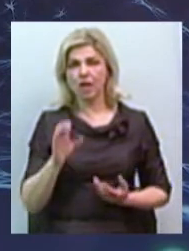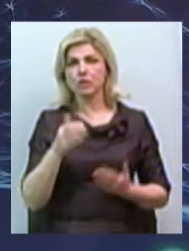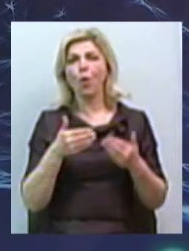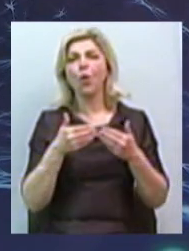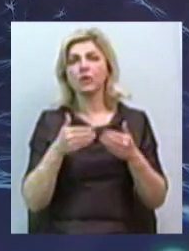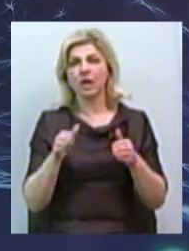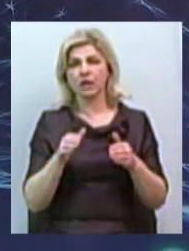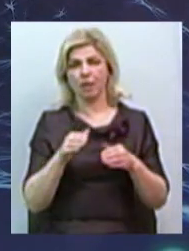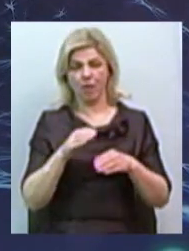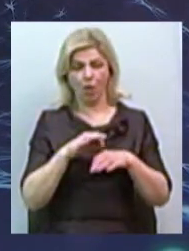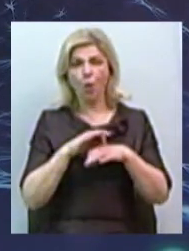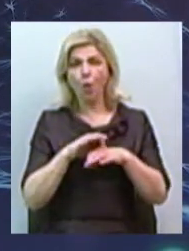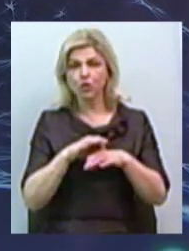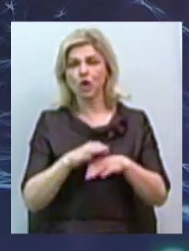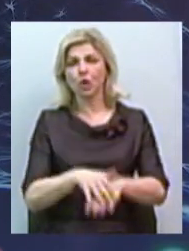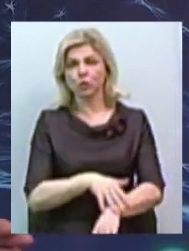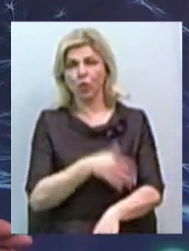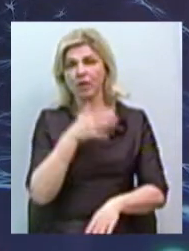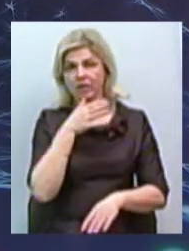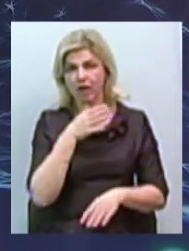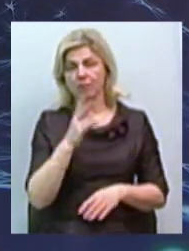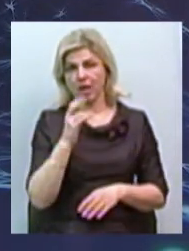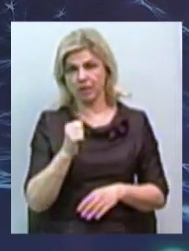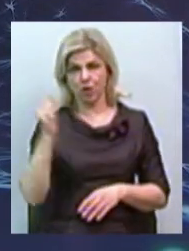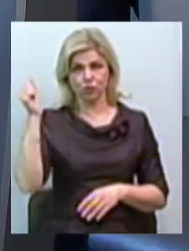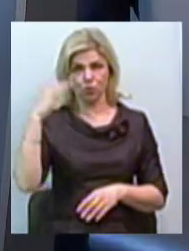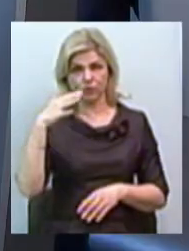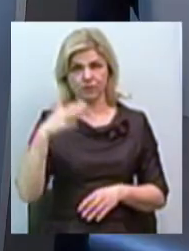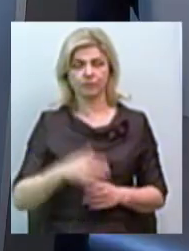участками кожи продовжительне час на сонце.